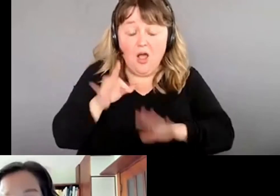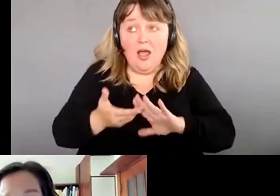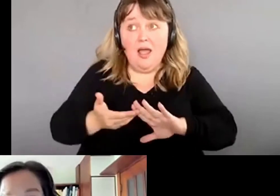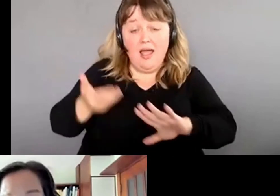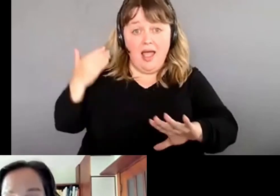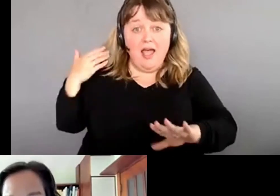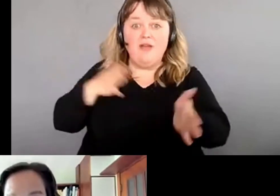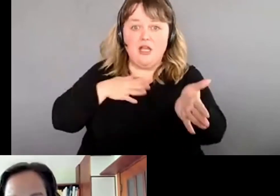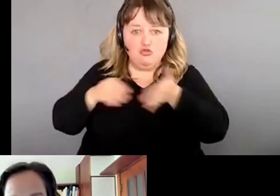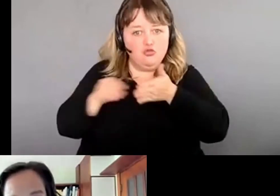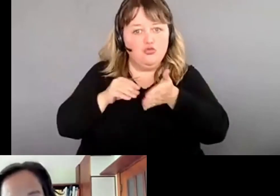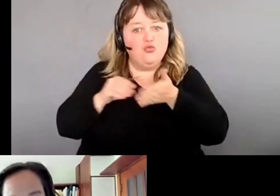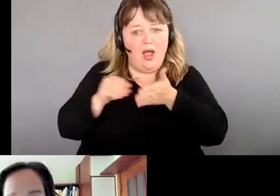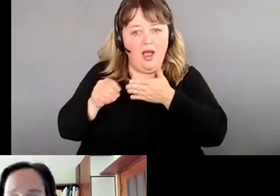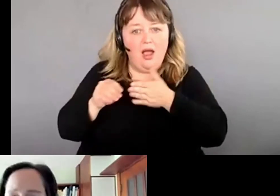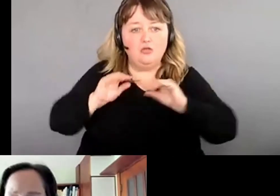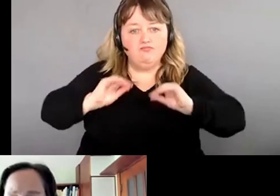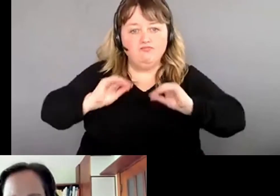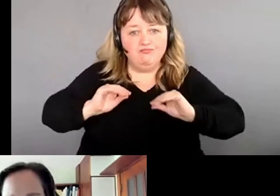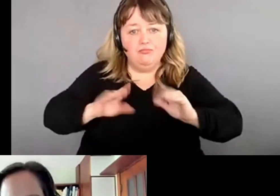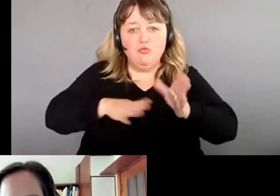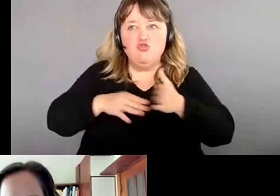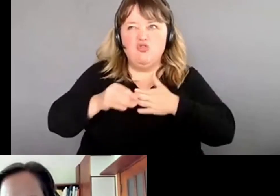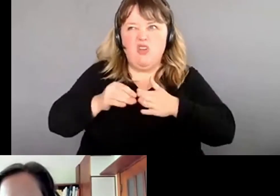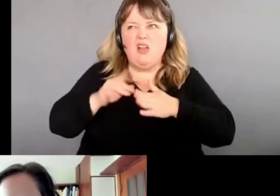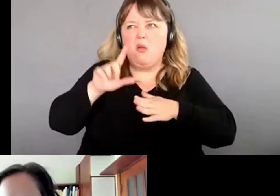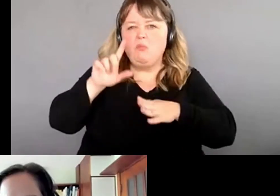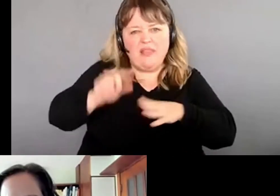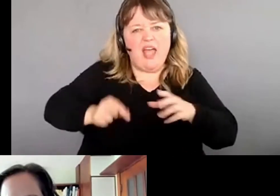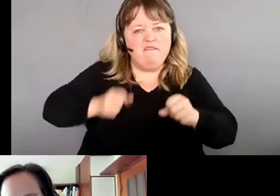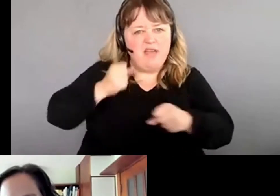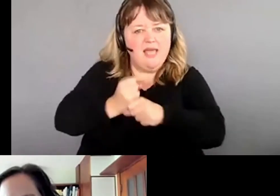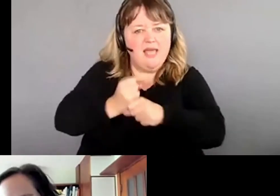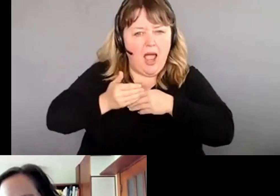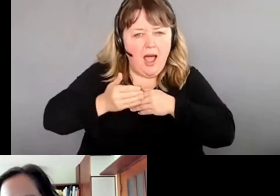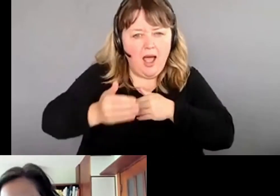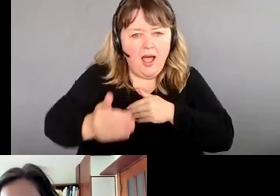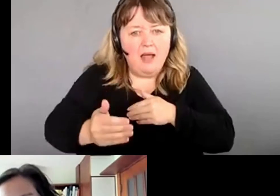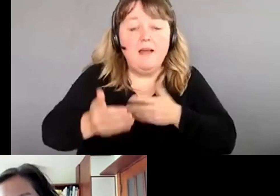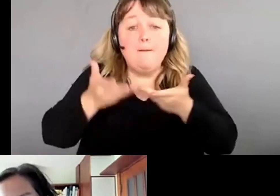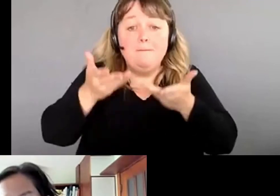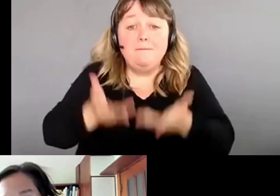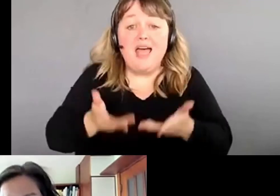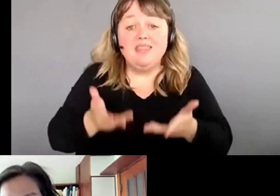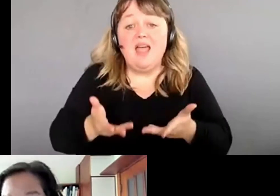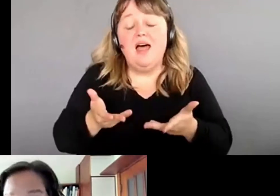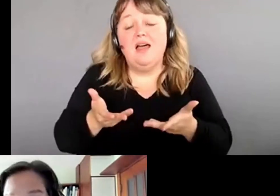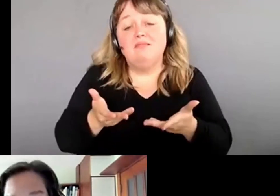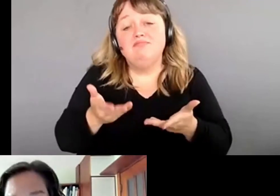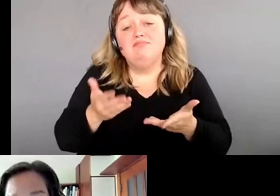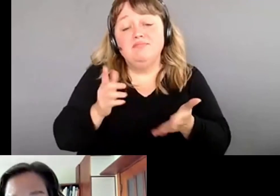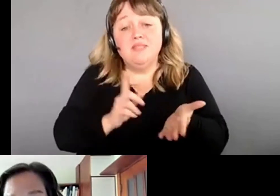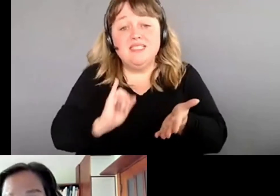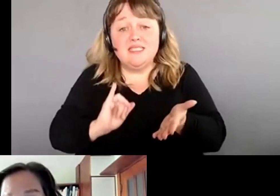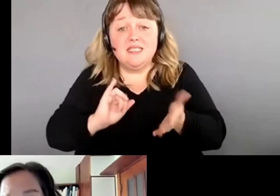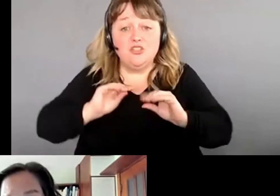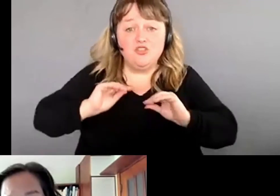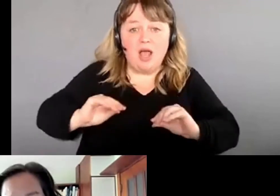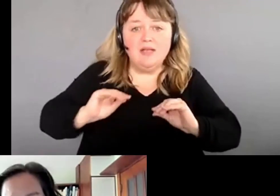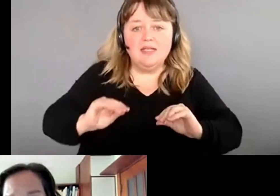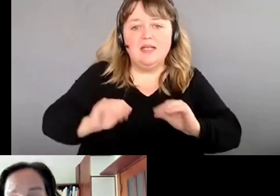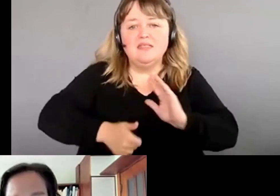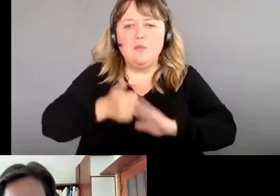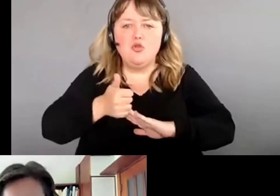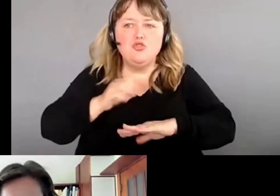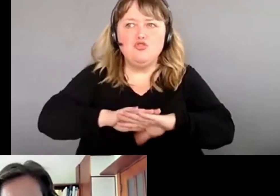vraiment plusieurs, les 20 premières années. Mais maintenant, quand j'enseigne, c'est sur des sujets